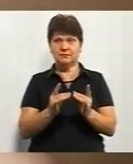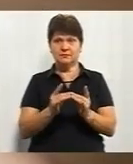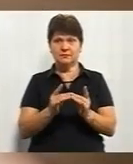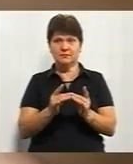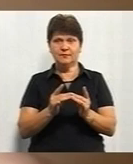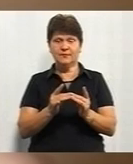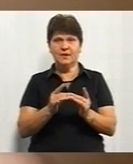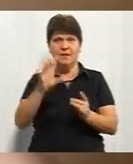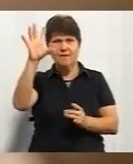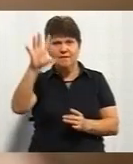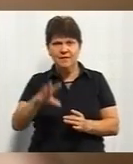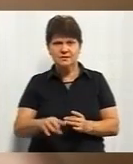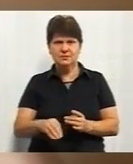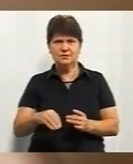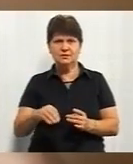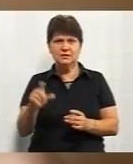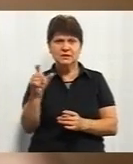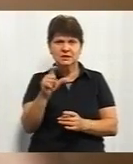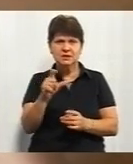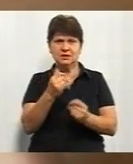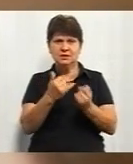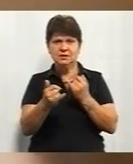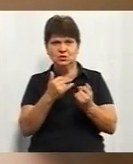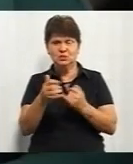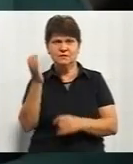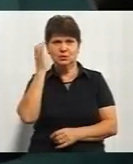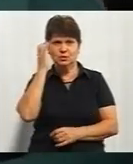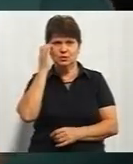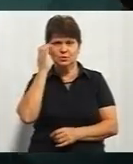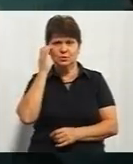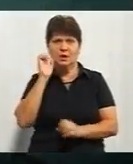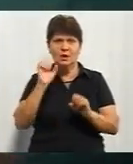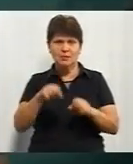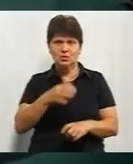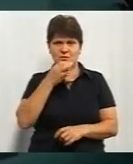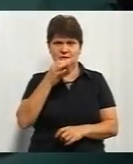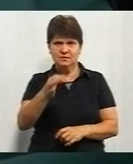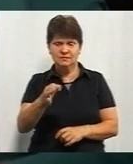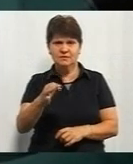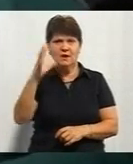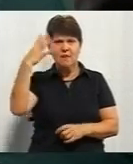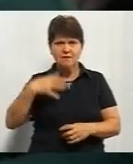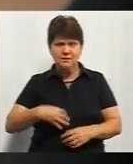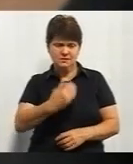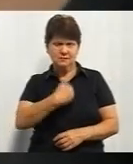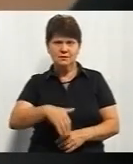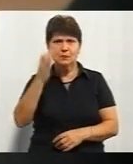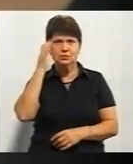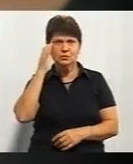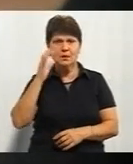Кругом отак все, все, синьо, жовто, чорне. Мену сказати, оця вся сторона була чорна.